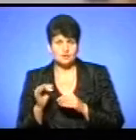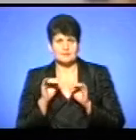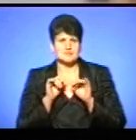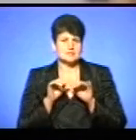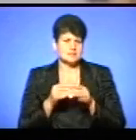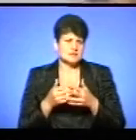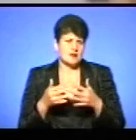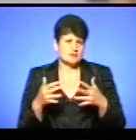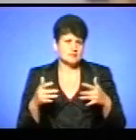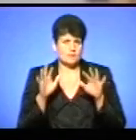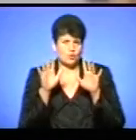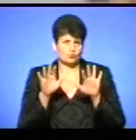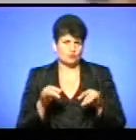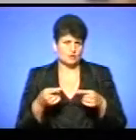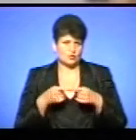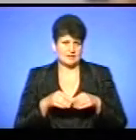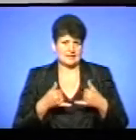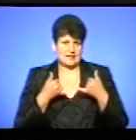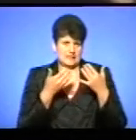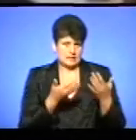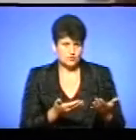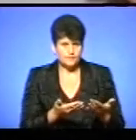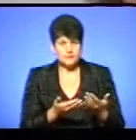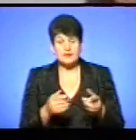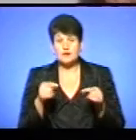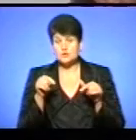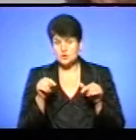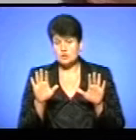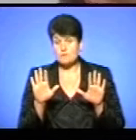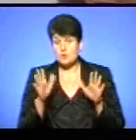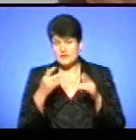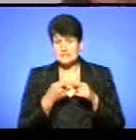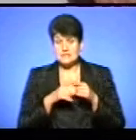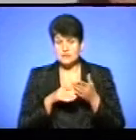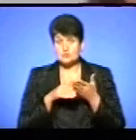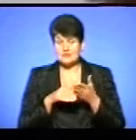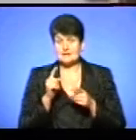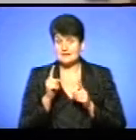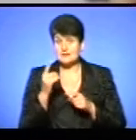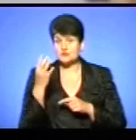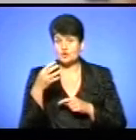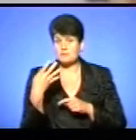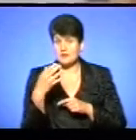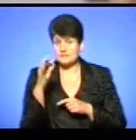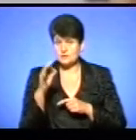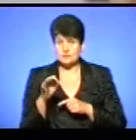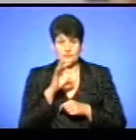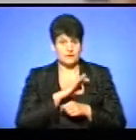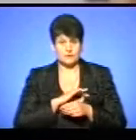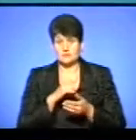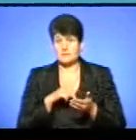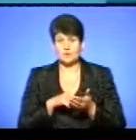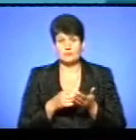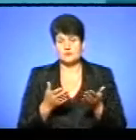комп'ютерною технікою. На даний момент з цієї субвенції лише 45% використано містом